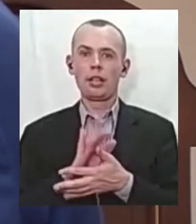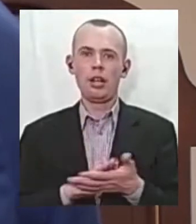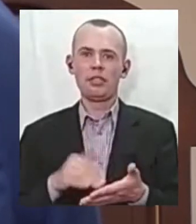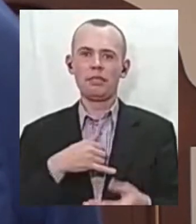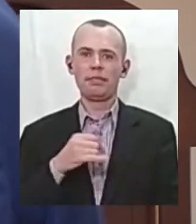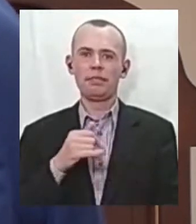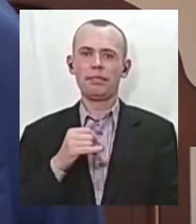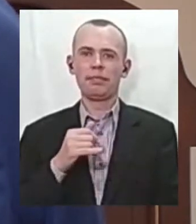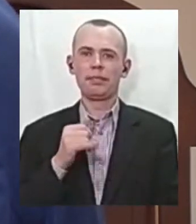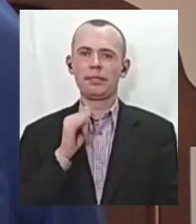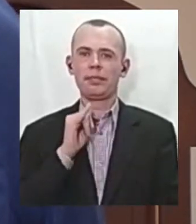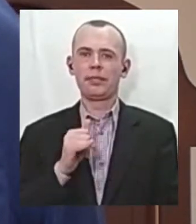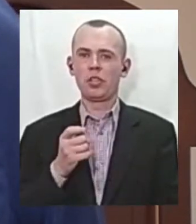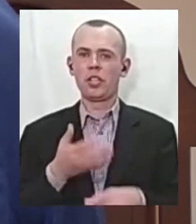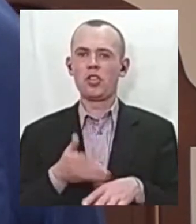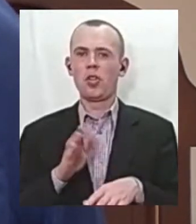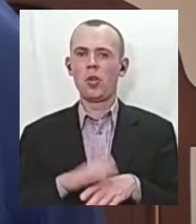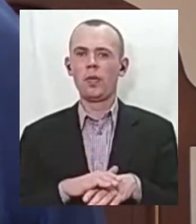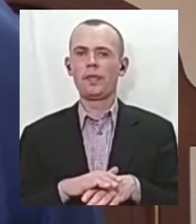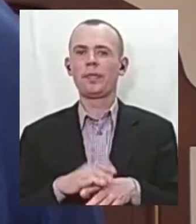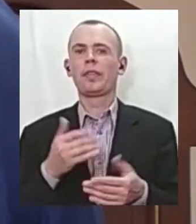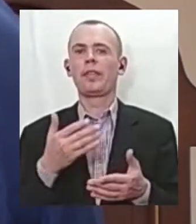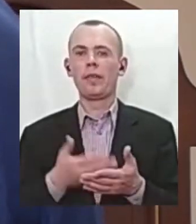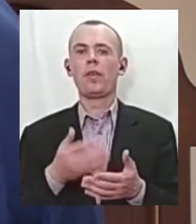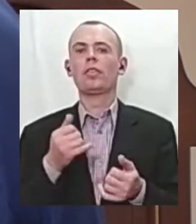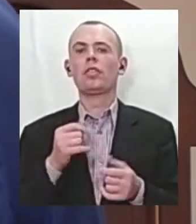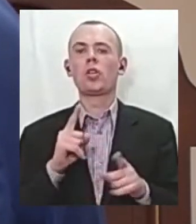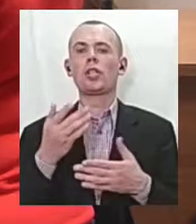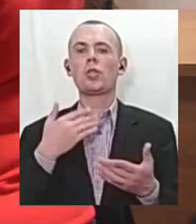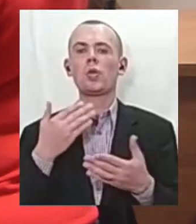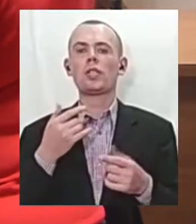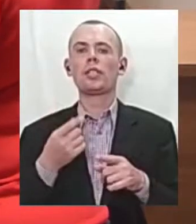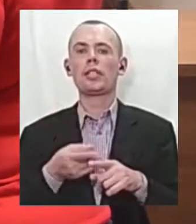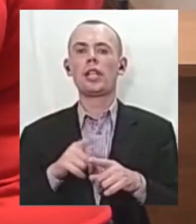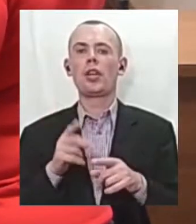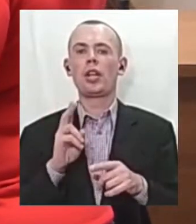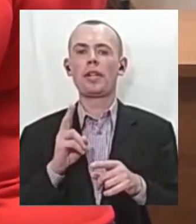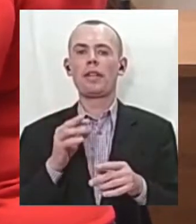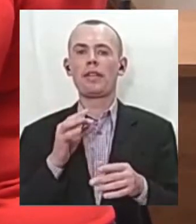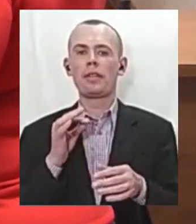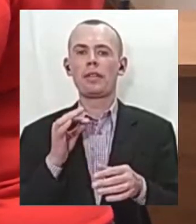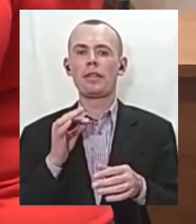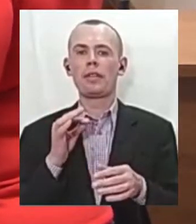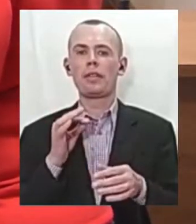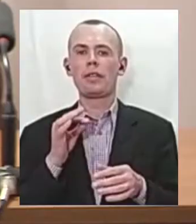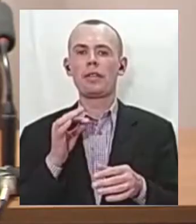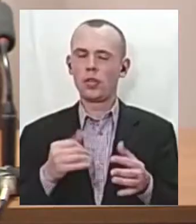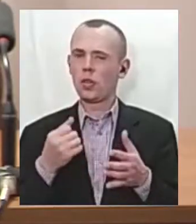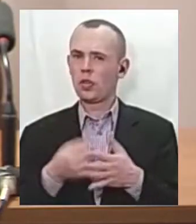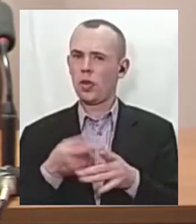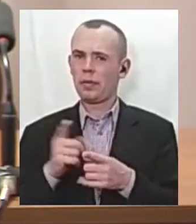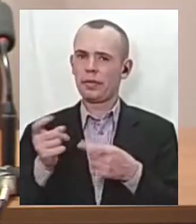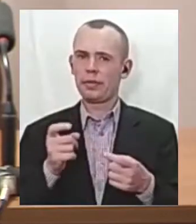У нас є тільки копія документів, які не посвідчені, які неможливо використати. Представниця потерпілих Оксана Муравська